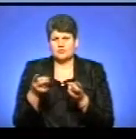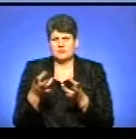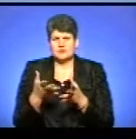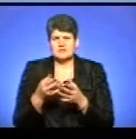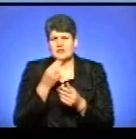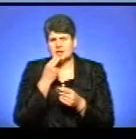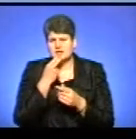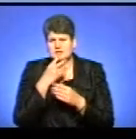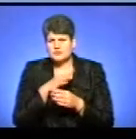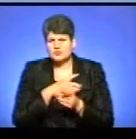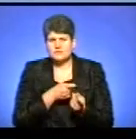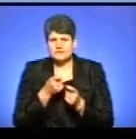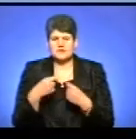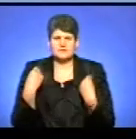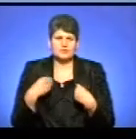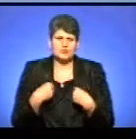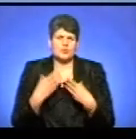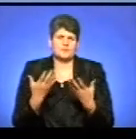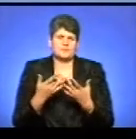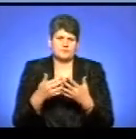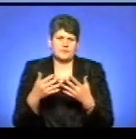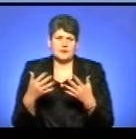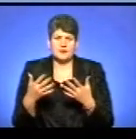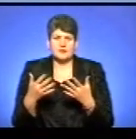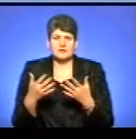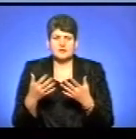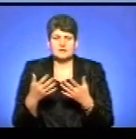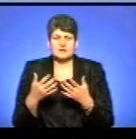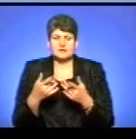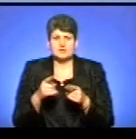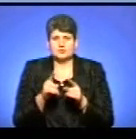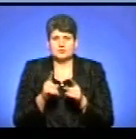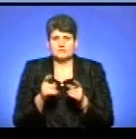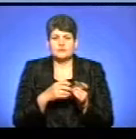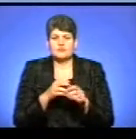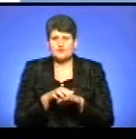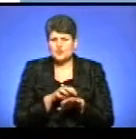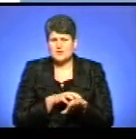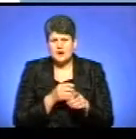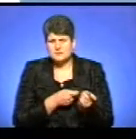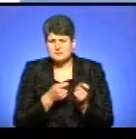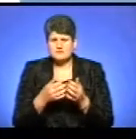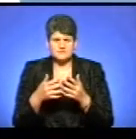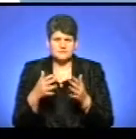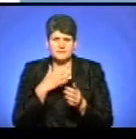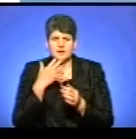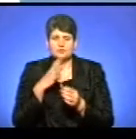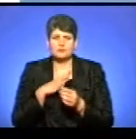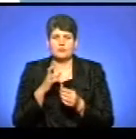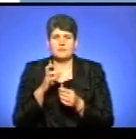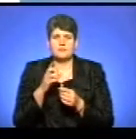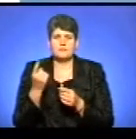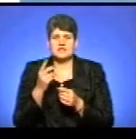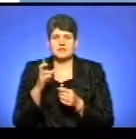продукти, харчування, імуніція, якийсь одяг, якийсь тактичний рець, взуття. Багато чого, це перший буст, півтора